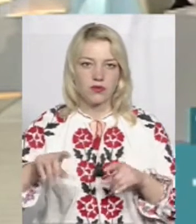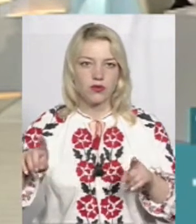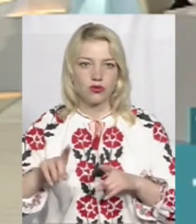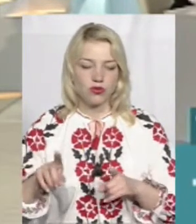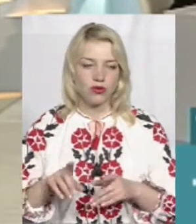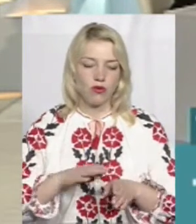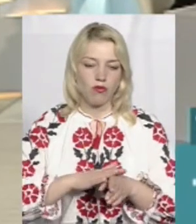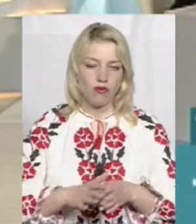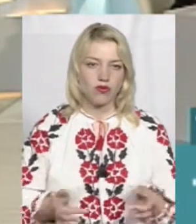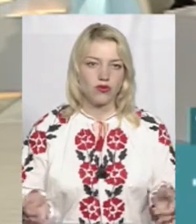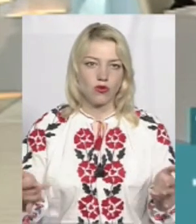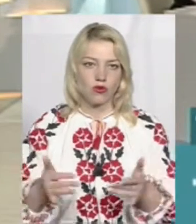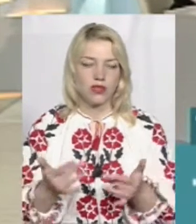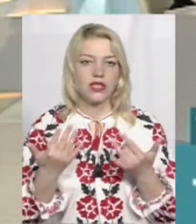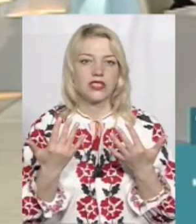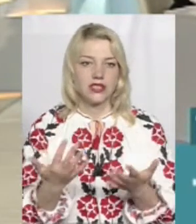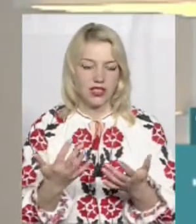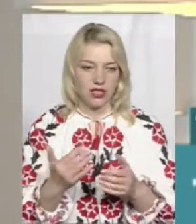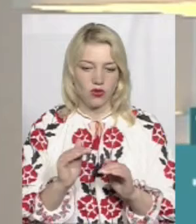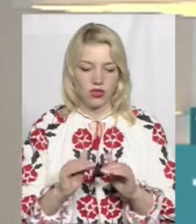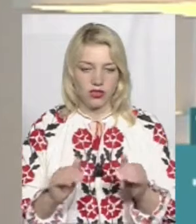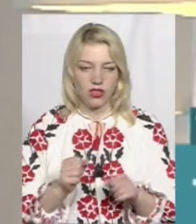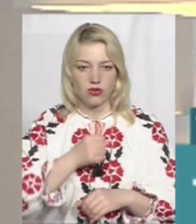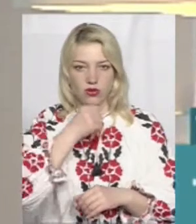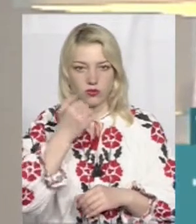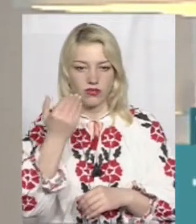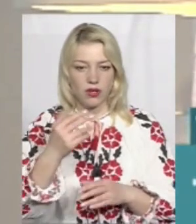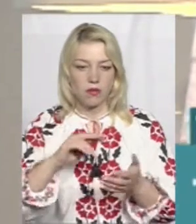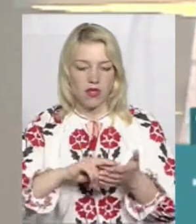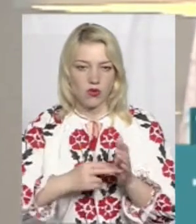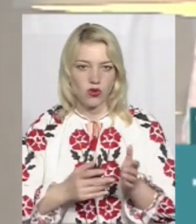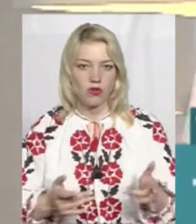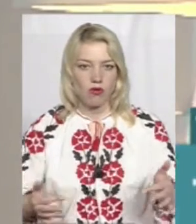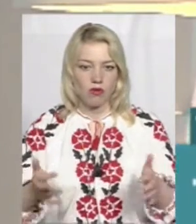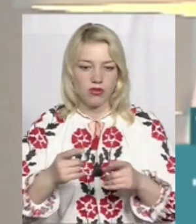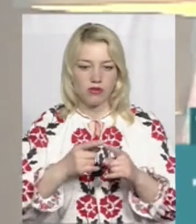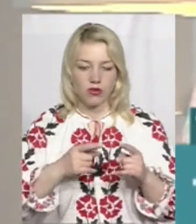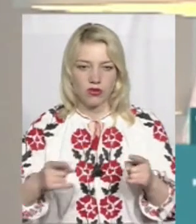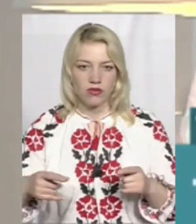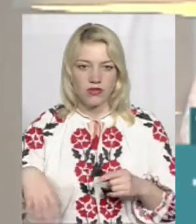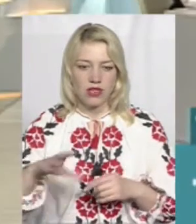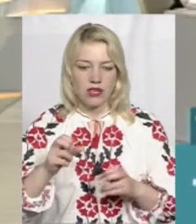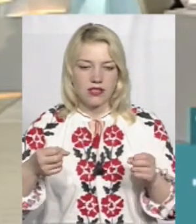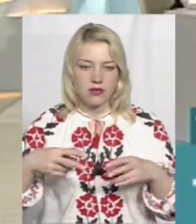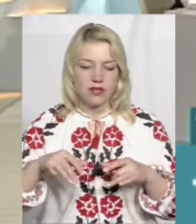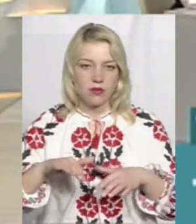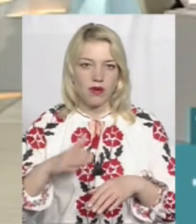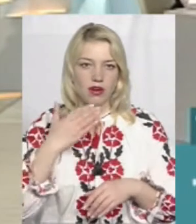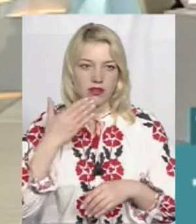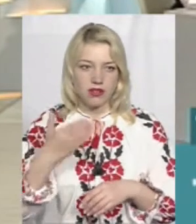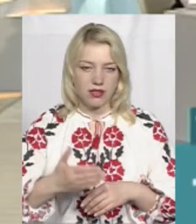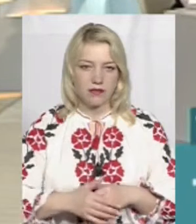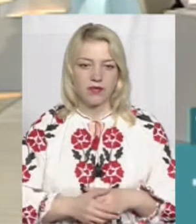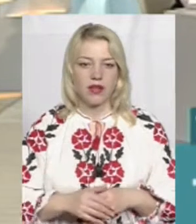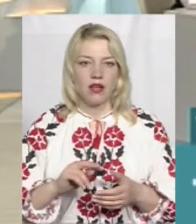що повністю охопити, і, до речі, скількох, все ж таки, дітей і дорослих плануєте охопити впродовж цієї спецоперації? Ну, плануємо